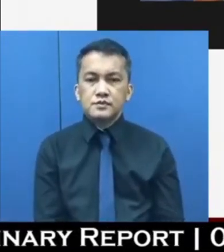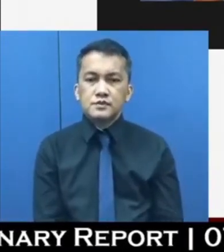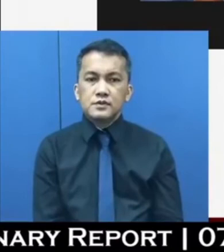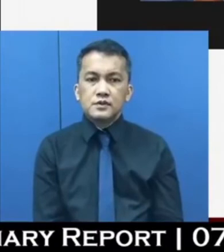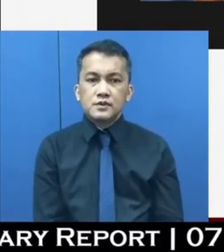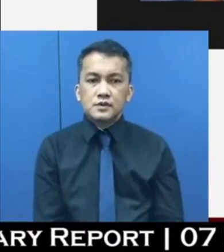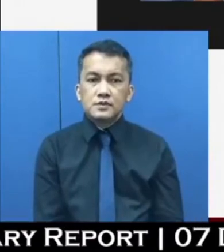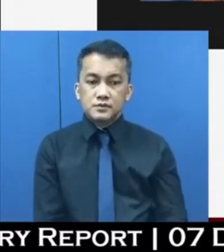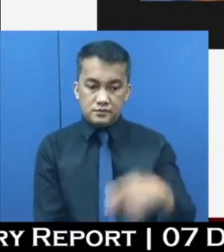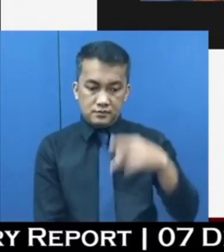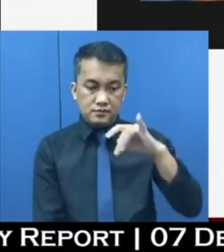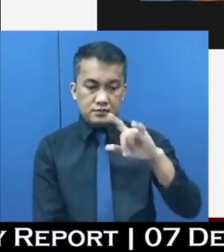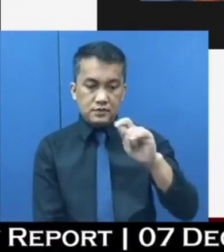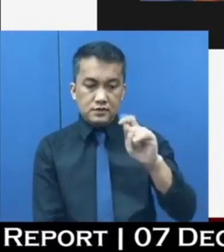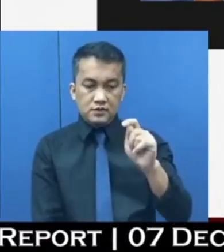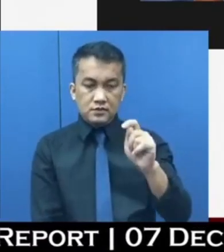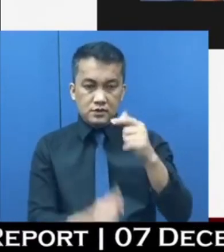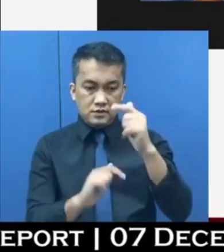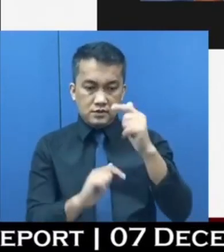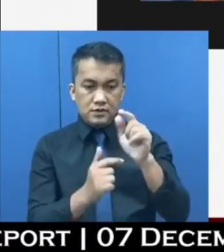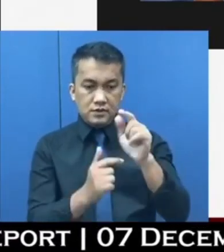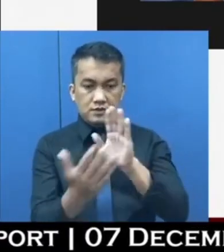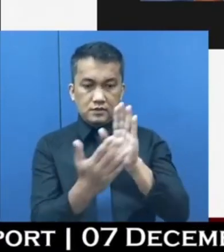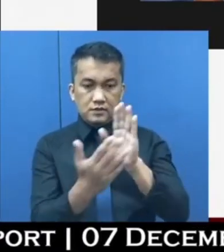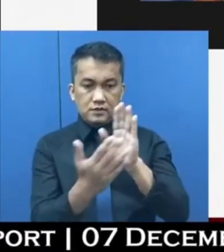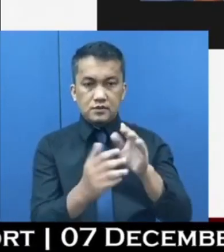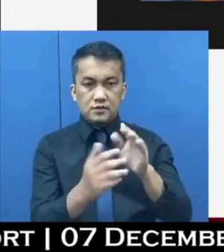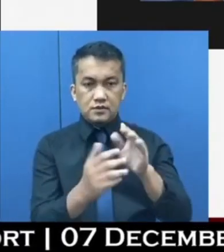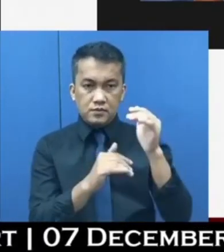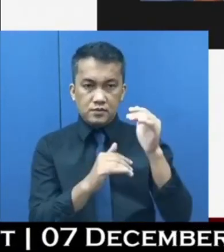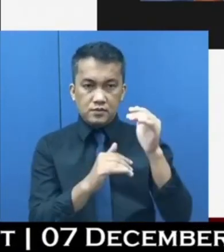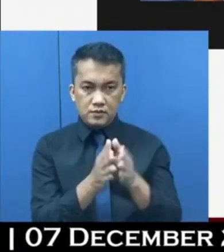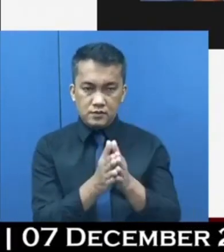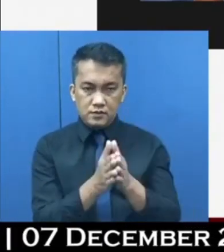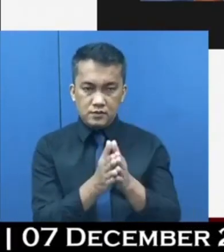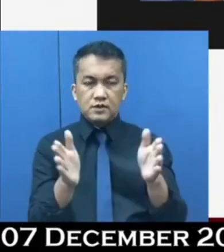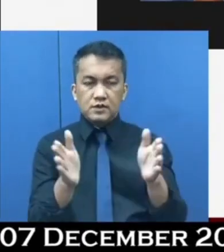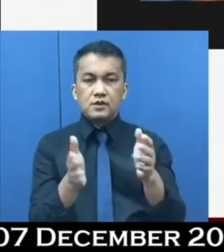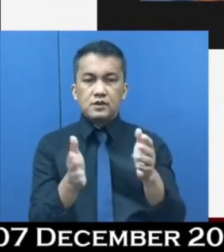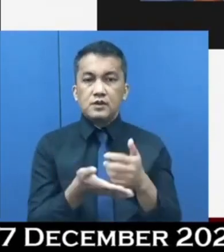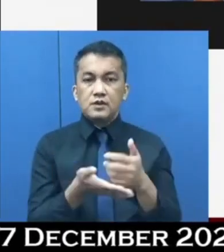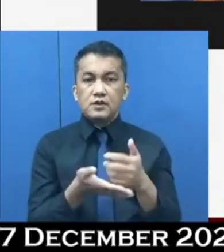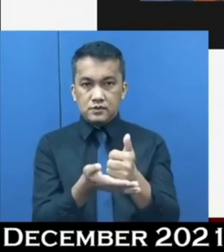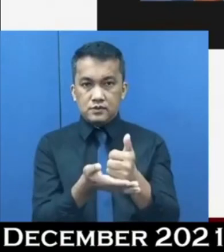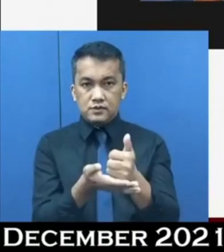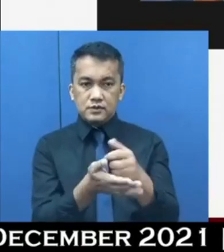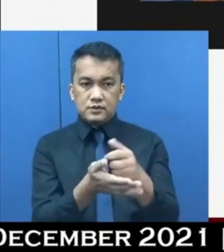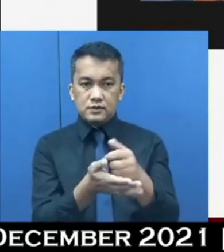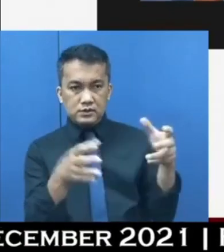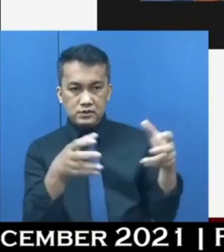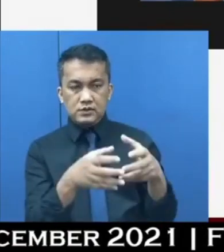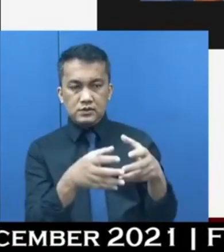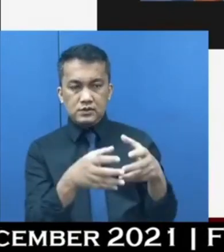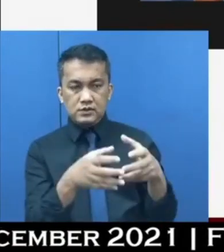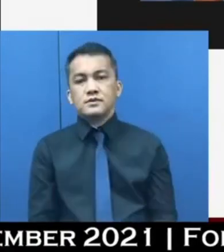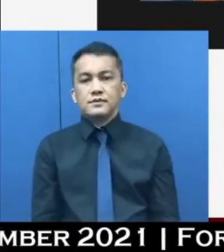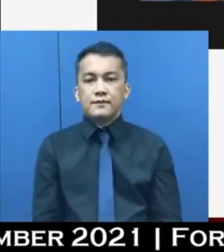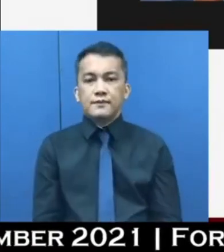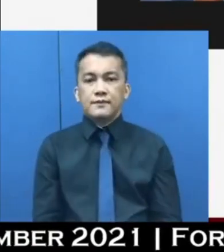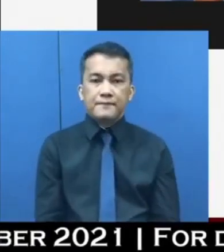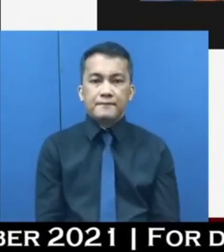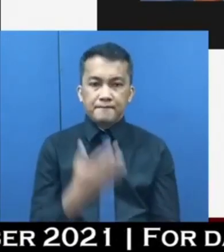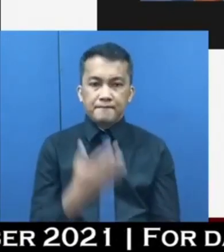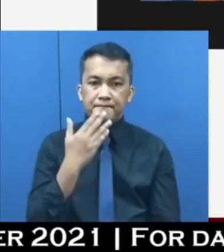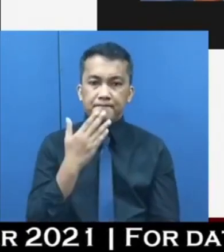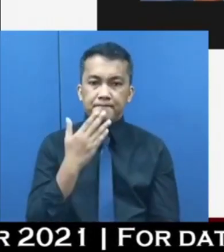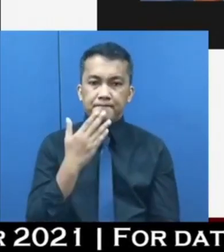pilot limited face-to-face and then hopefully mag-expand will really help this particular sector Thank you